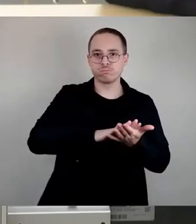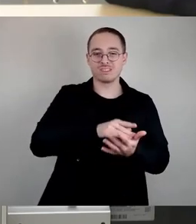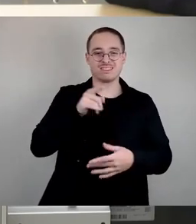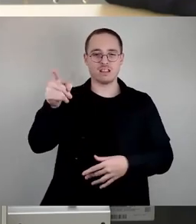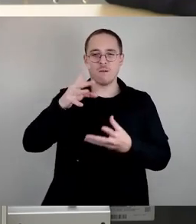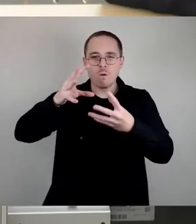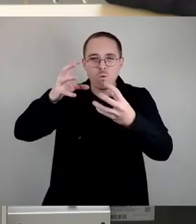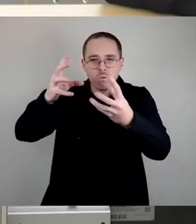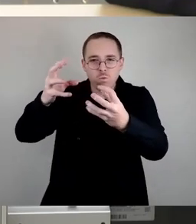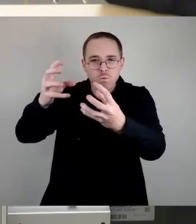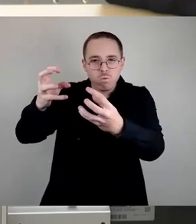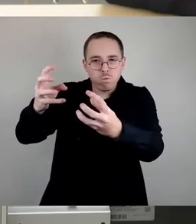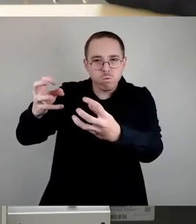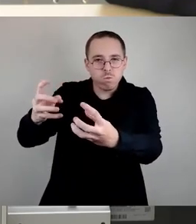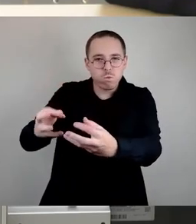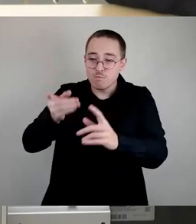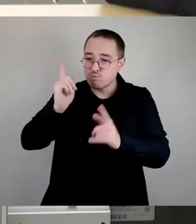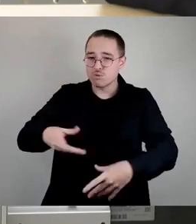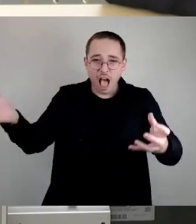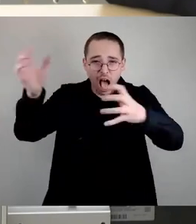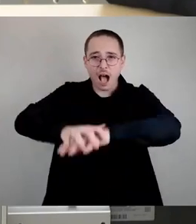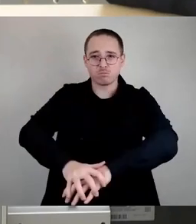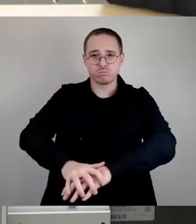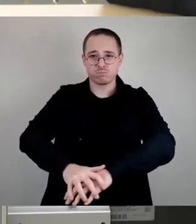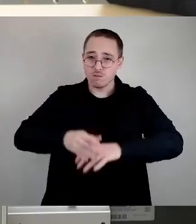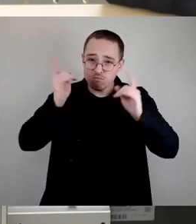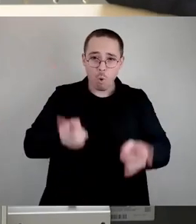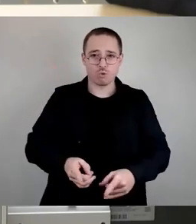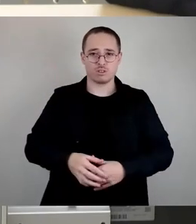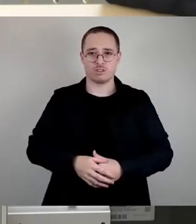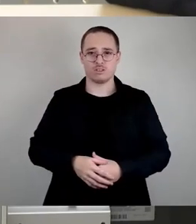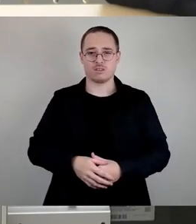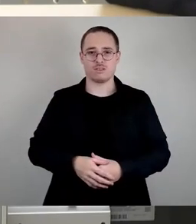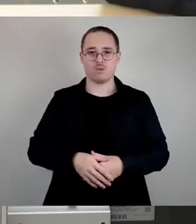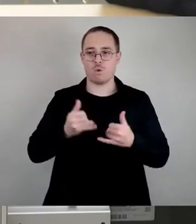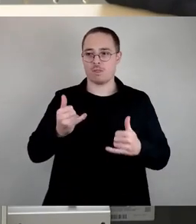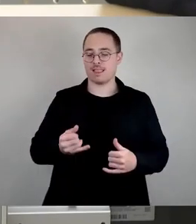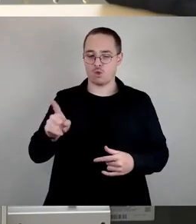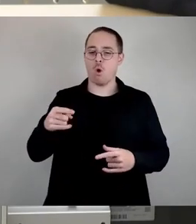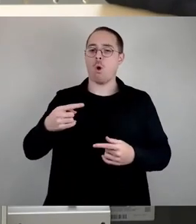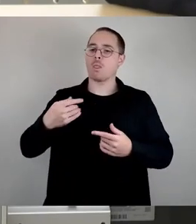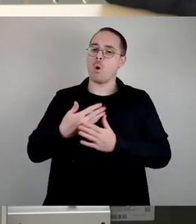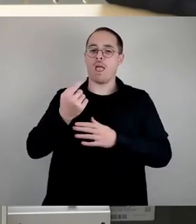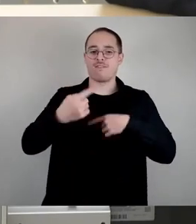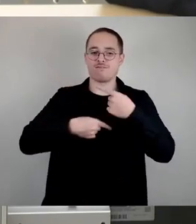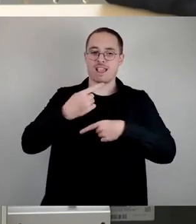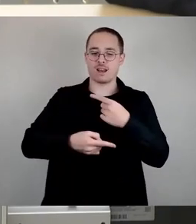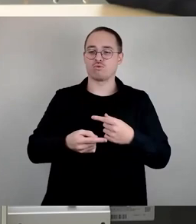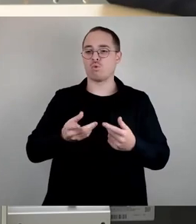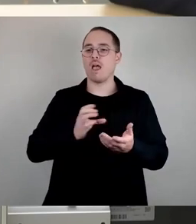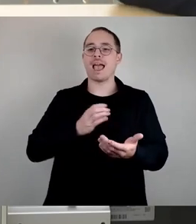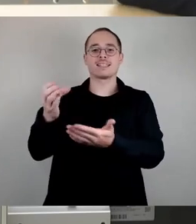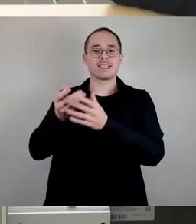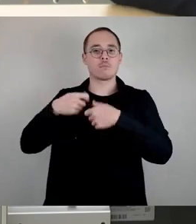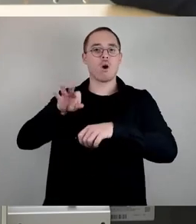abgerissen werden soll und muss und dann das Ganze entwickelt werden soll mit dem Ersatzbau für die Spezialturnhalle, die nicht mehr lange zur